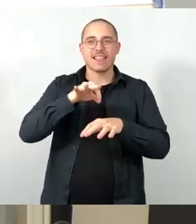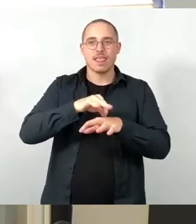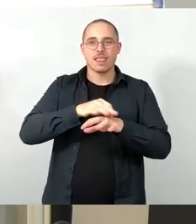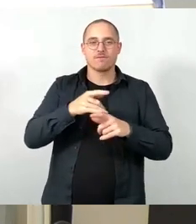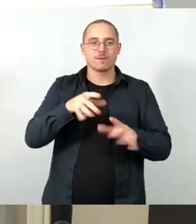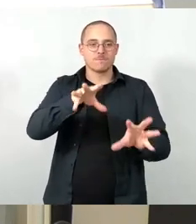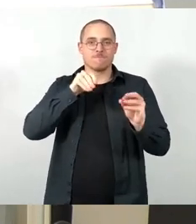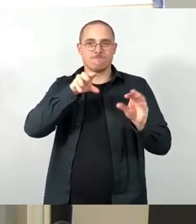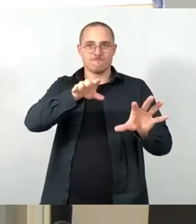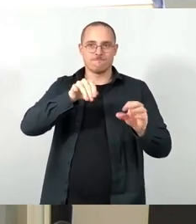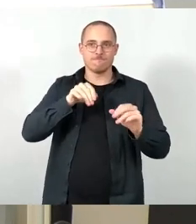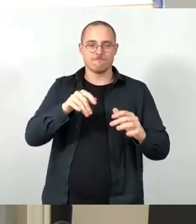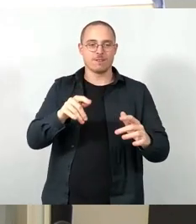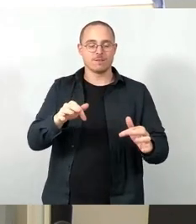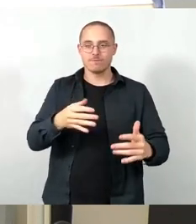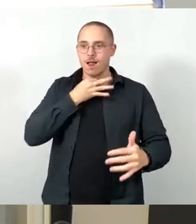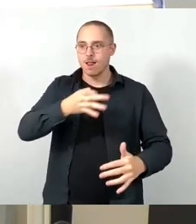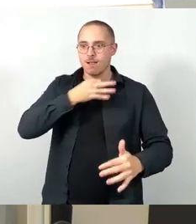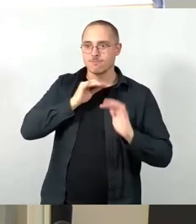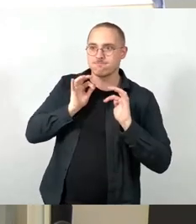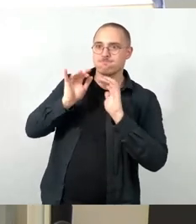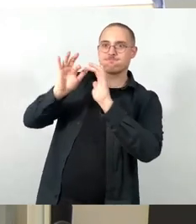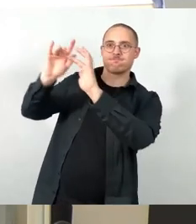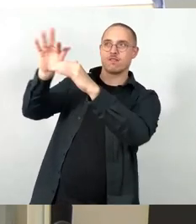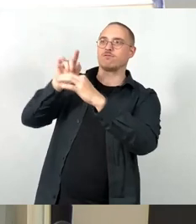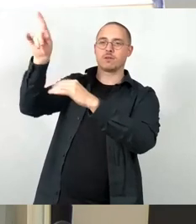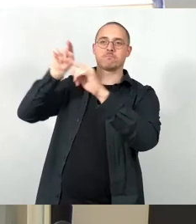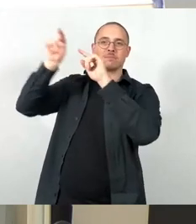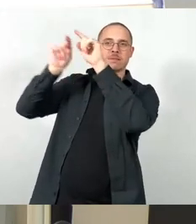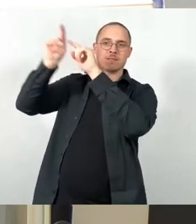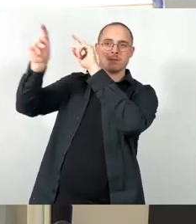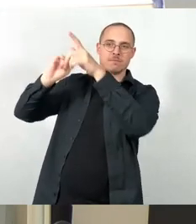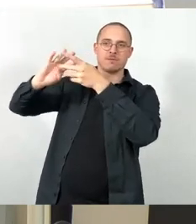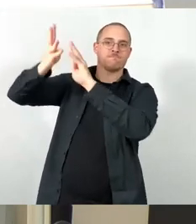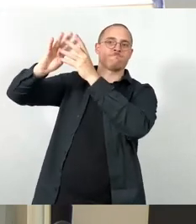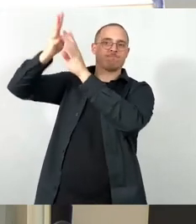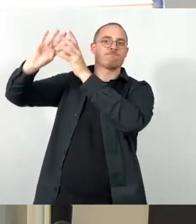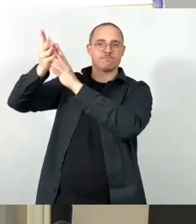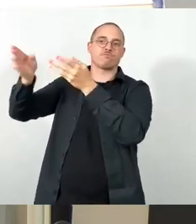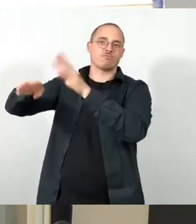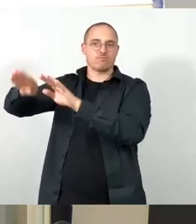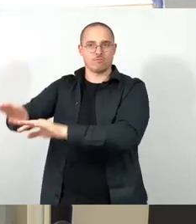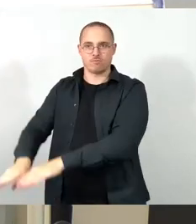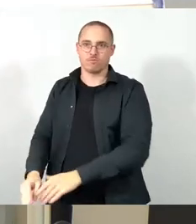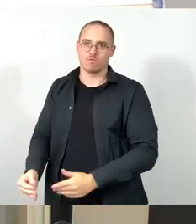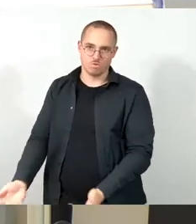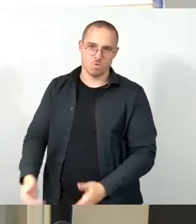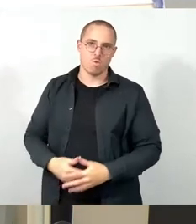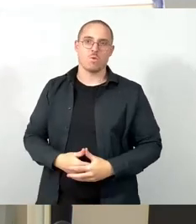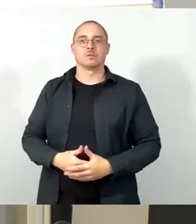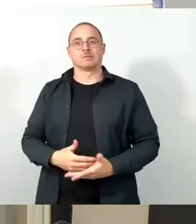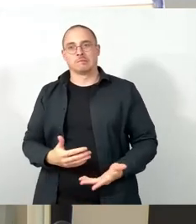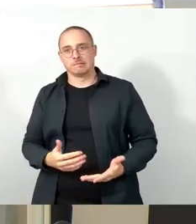diesen Lampen im Prinzip zu Tode bringen, weil sie da nicht davon loskommen. Insofern sind wir da auch skeptisch, ob das mit der Frage der